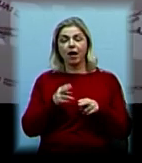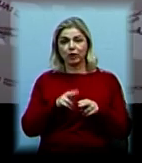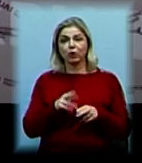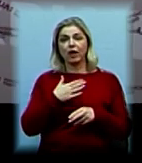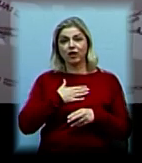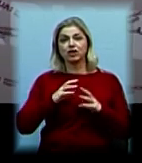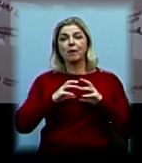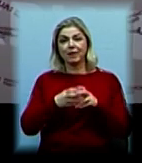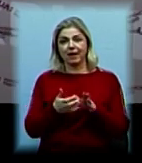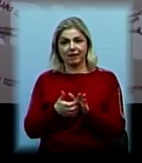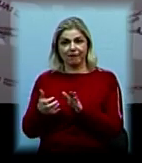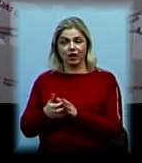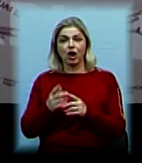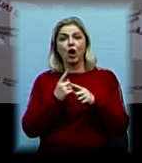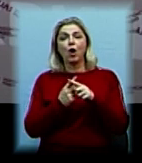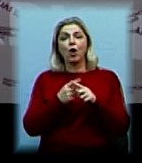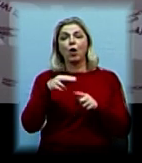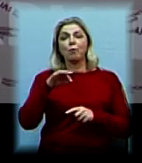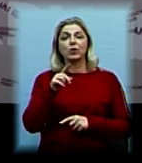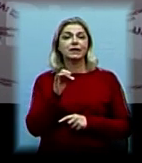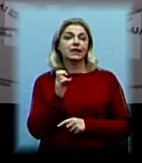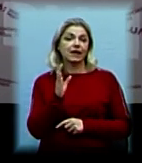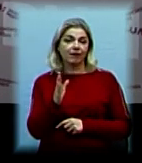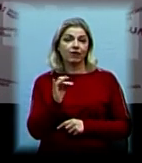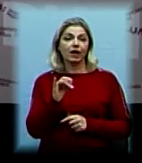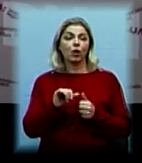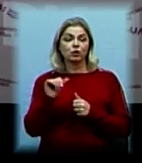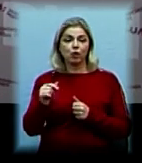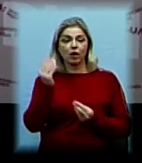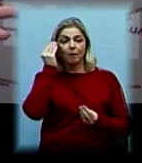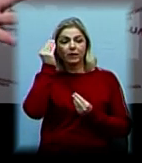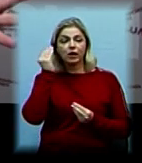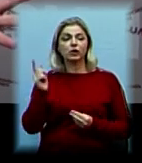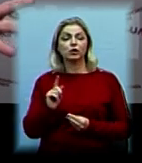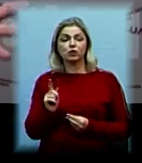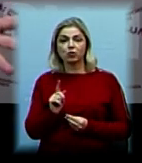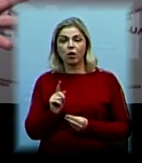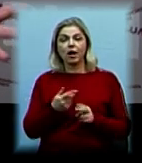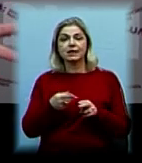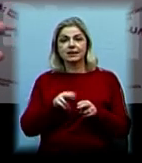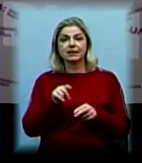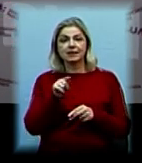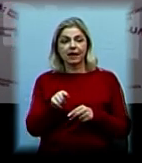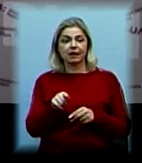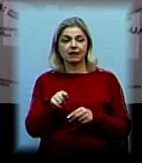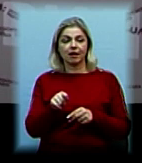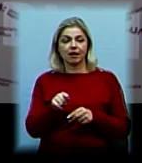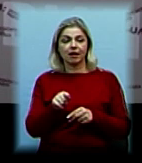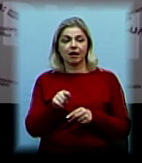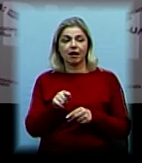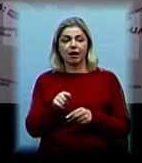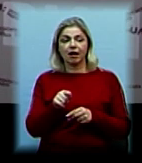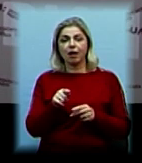бракує. Позитиву я маю на увазі. Тому я особливо, знаєте, з огляду на те, що цей рік, минулий рік, позначився